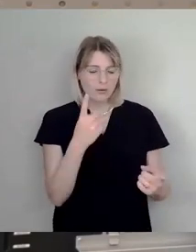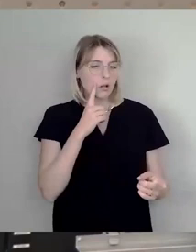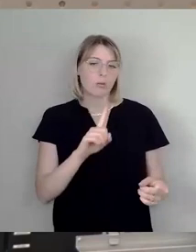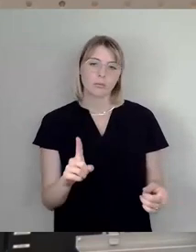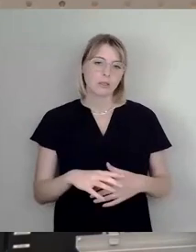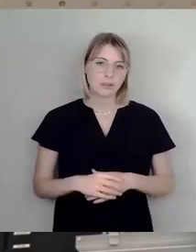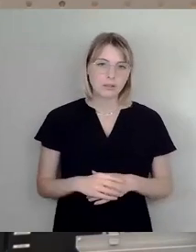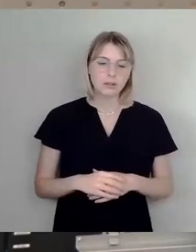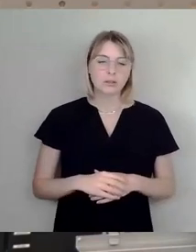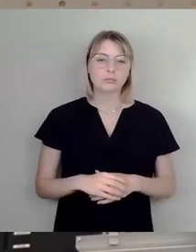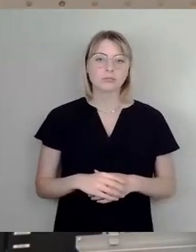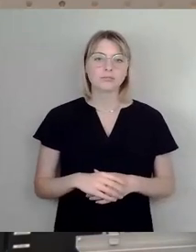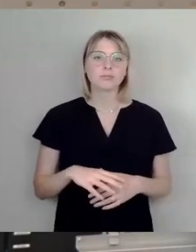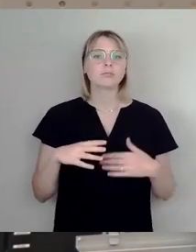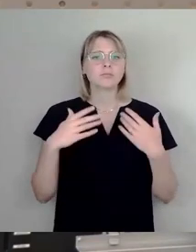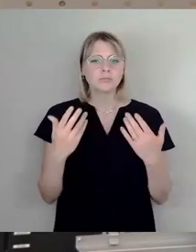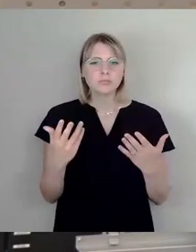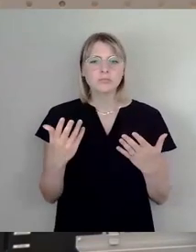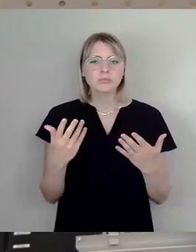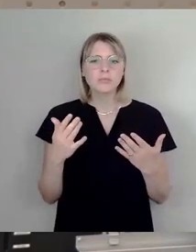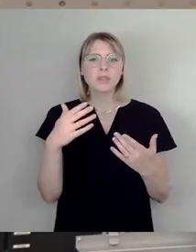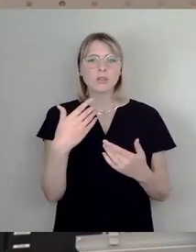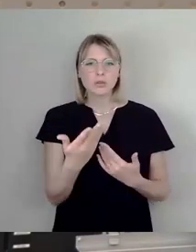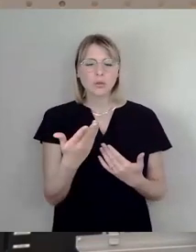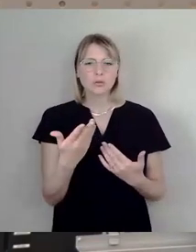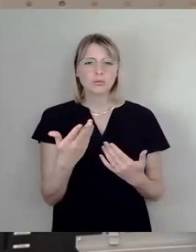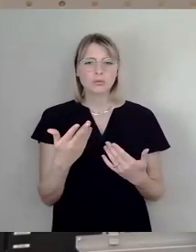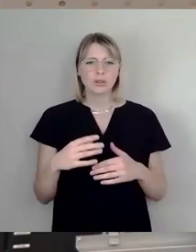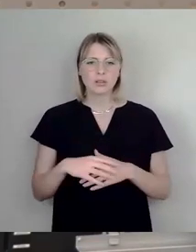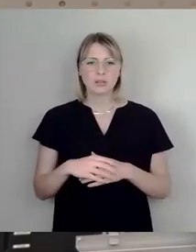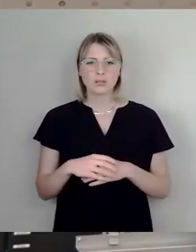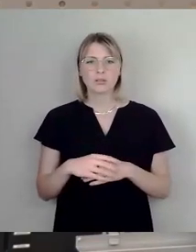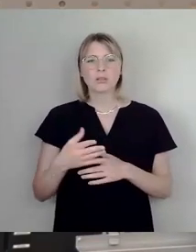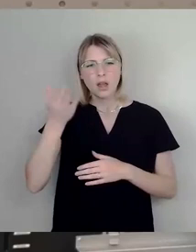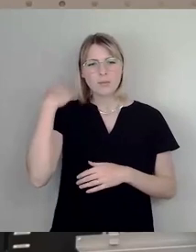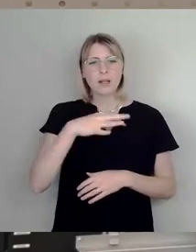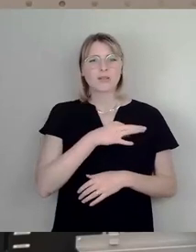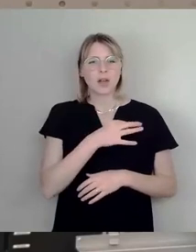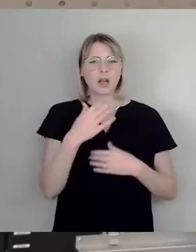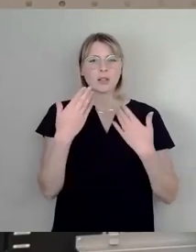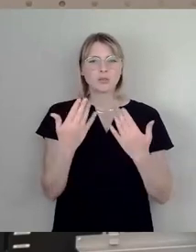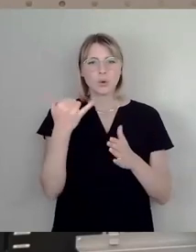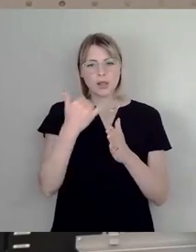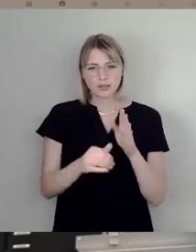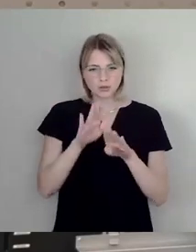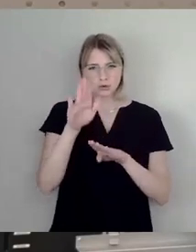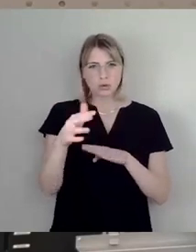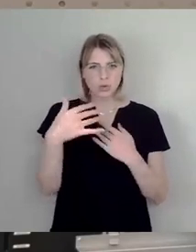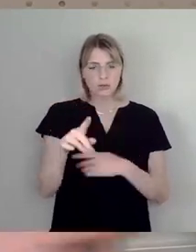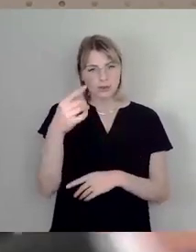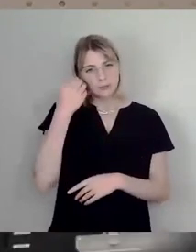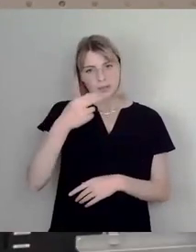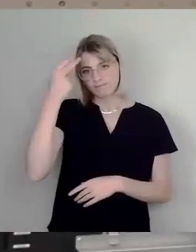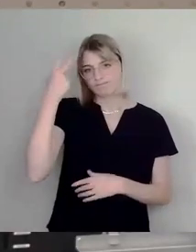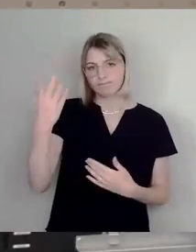Aristokratie ins Petit Trianon, das war in Frankreich 1789 die letzte Stufe vor der Revolution. Denken Sie da dran. Vielen Dank.